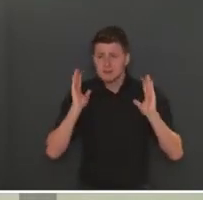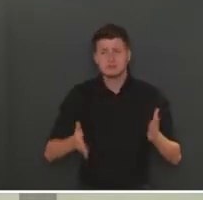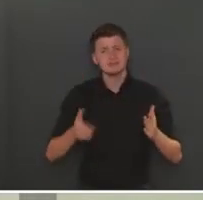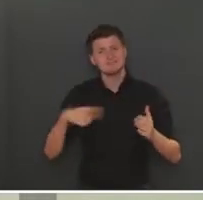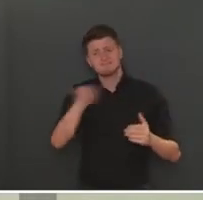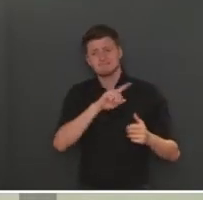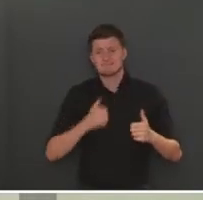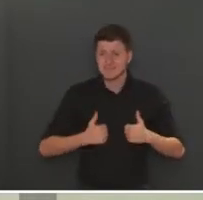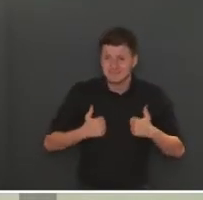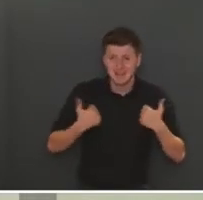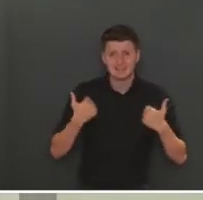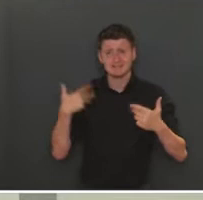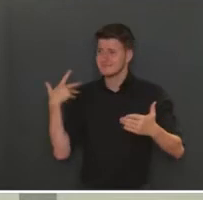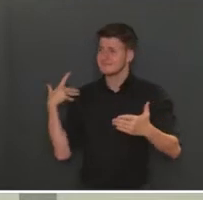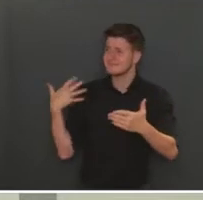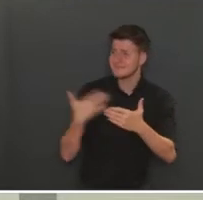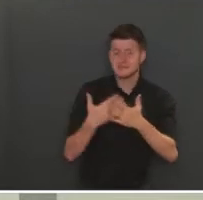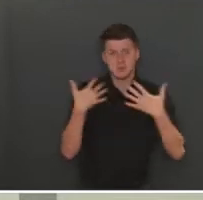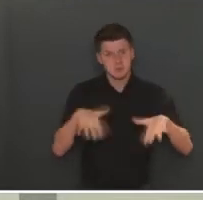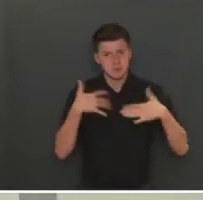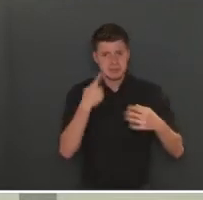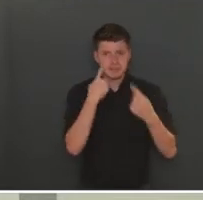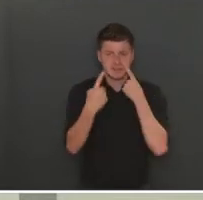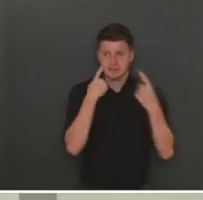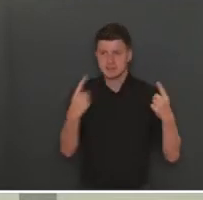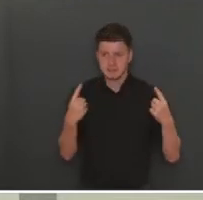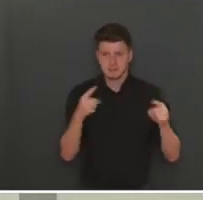Nous avons tous et toutes fait énormément d'efforts